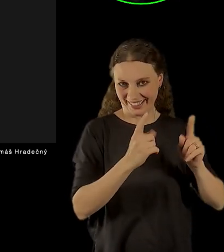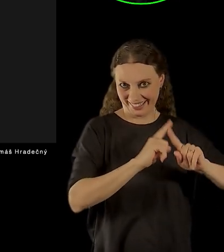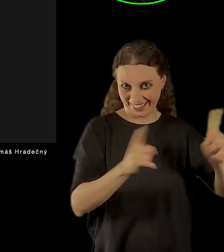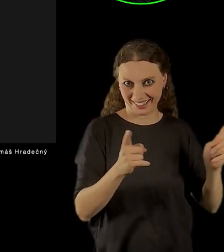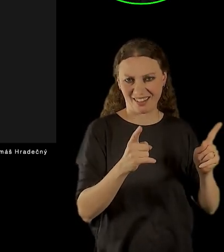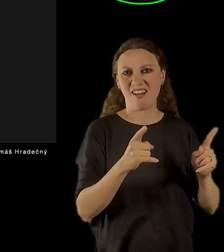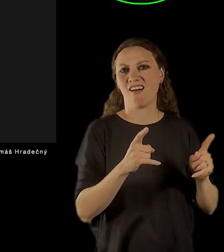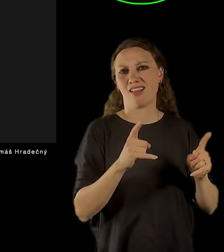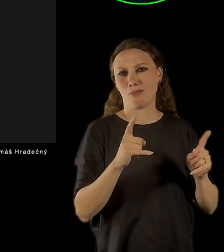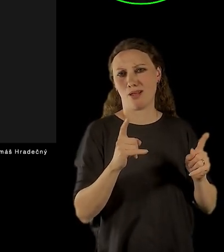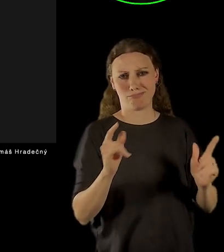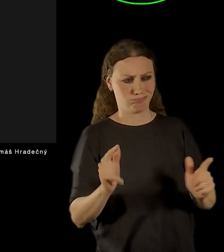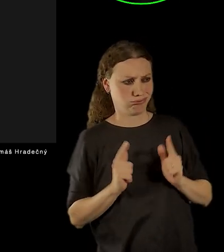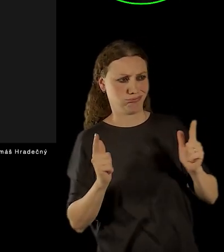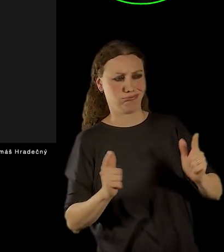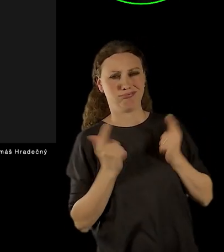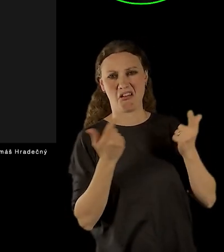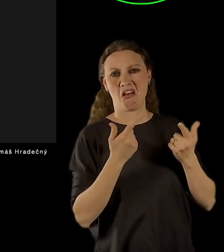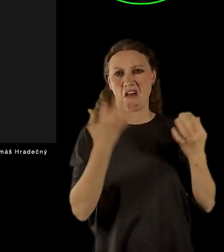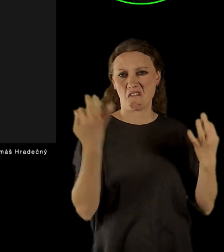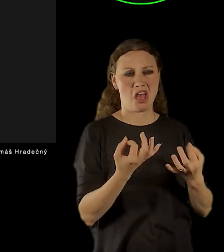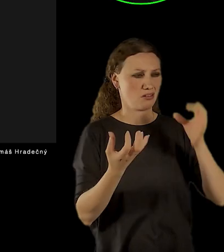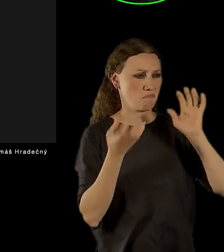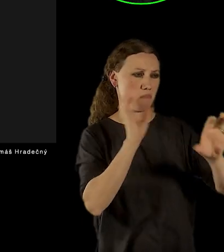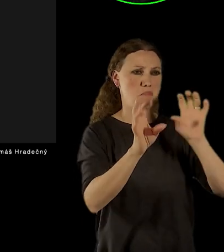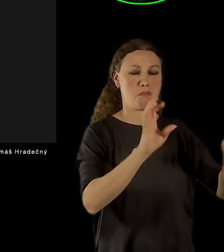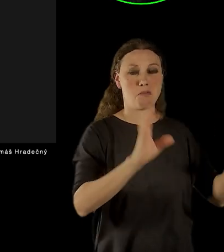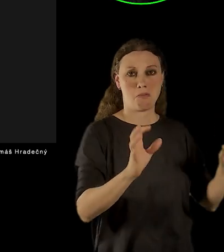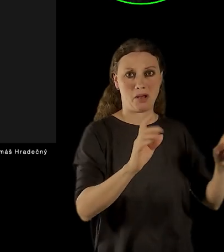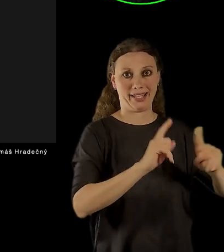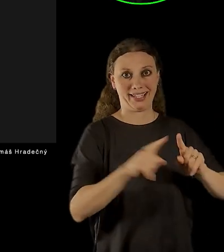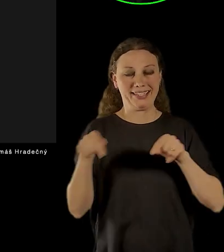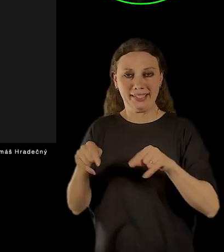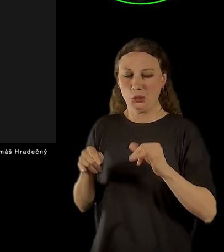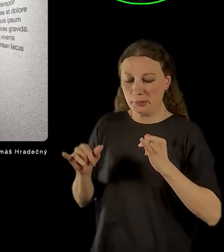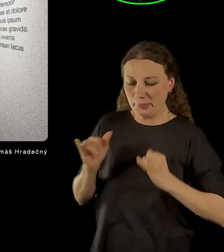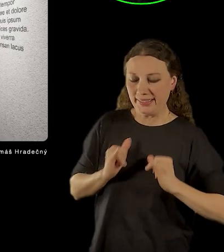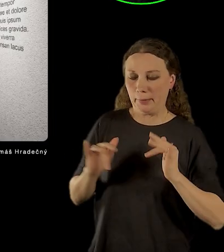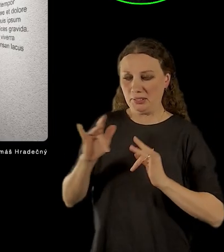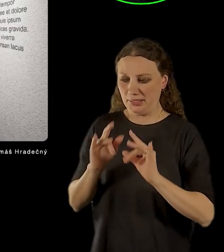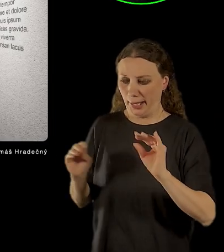umistňují velice radostně. Tady to bude o něco těžší.